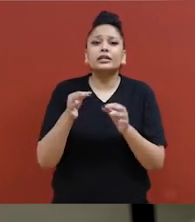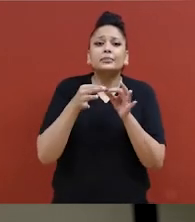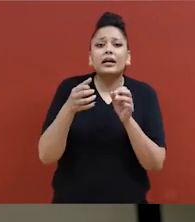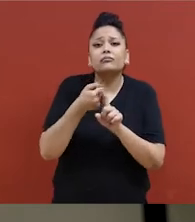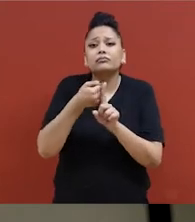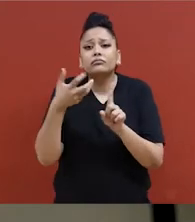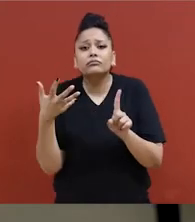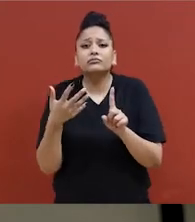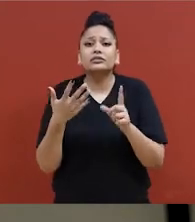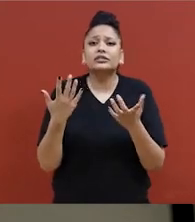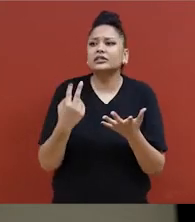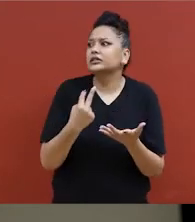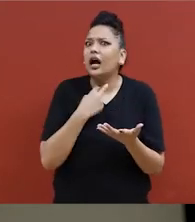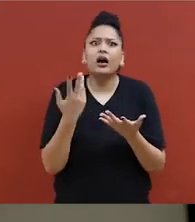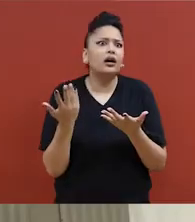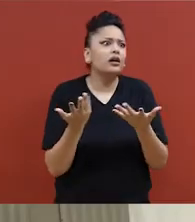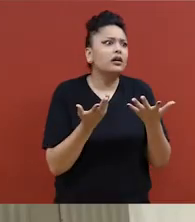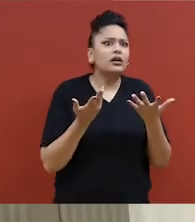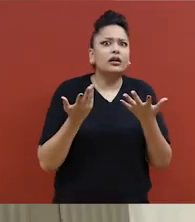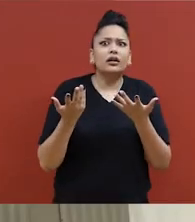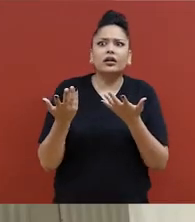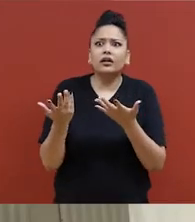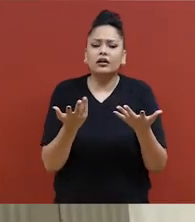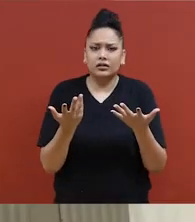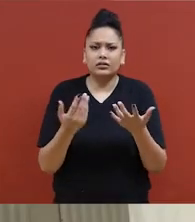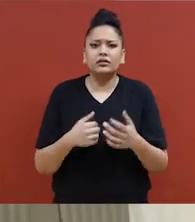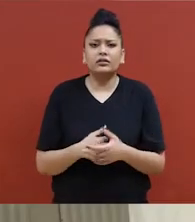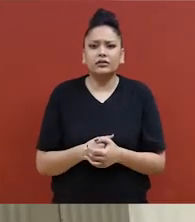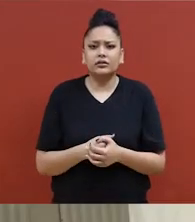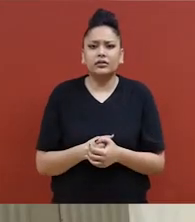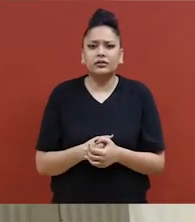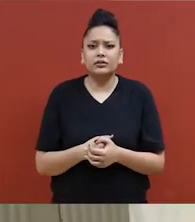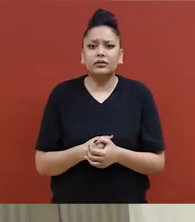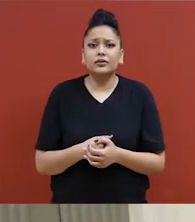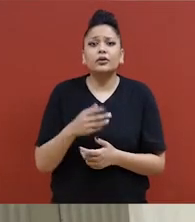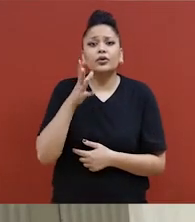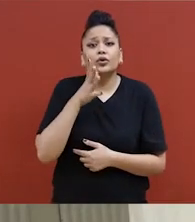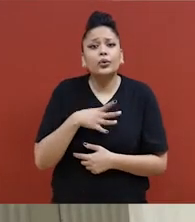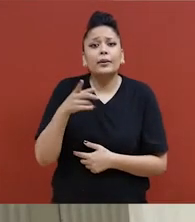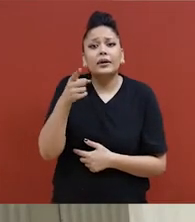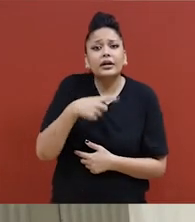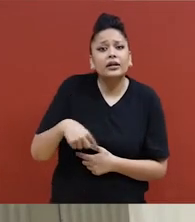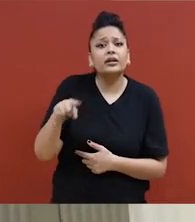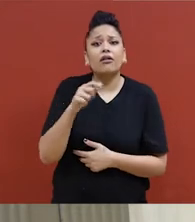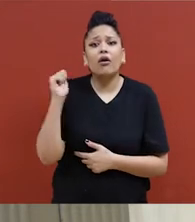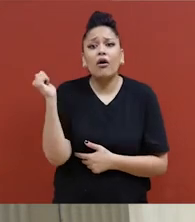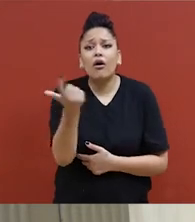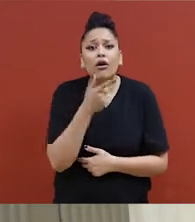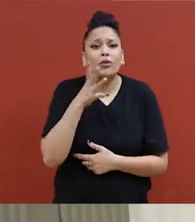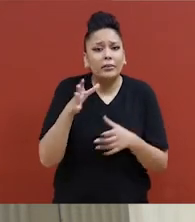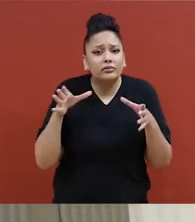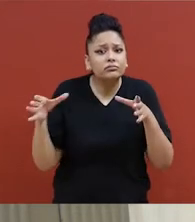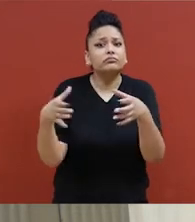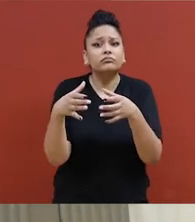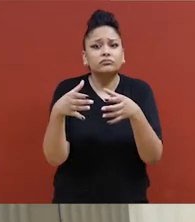On est dans le temps peu importe ce qu'on fait. C'est quelque chose que toutes les femmes ont en commun.